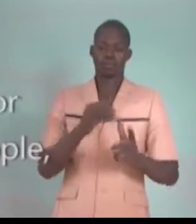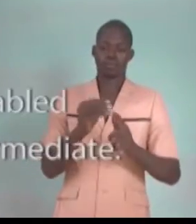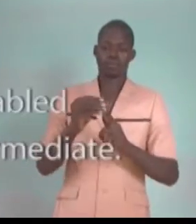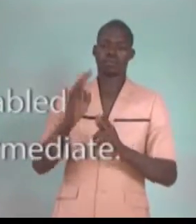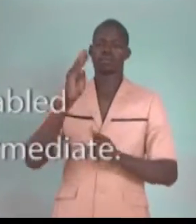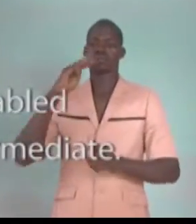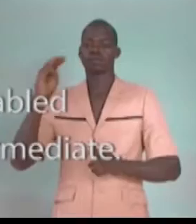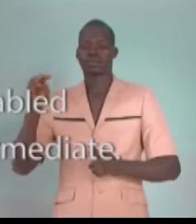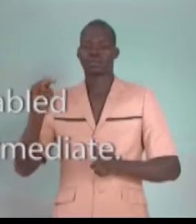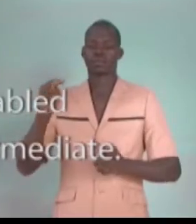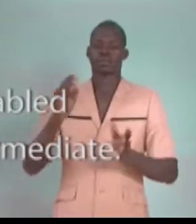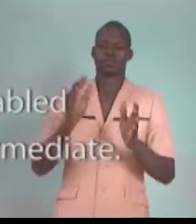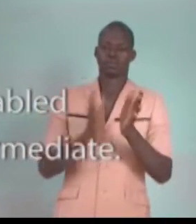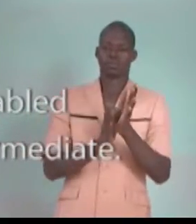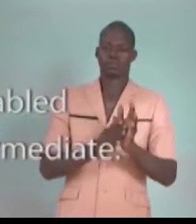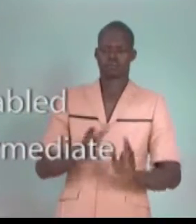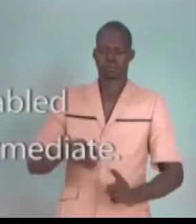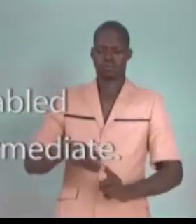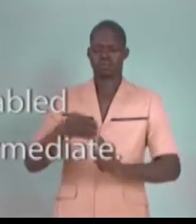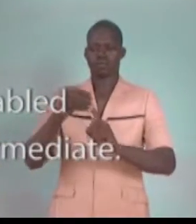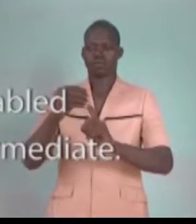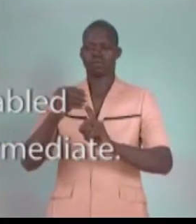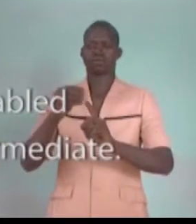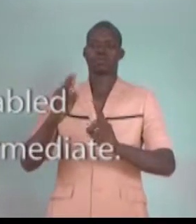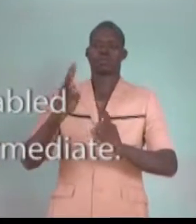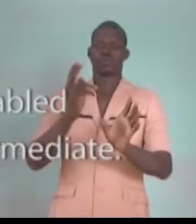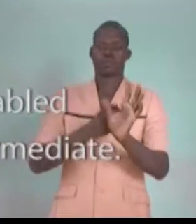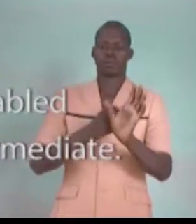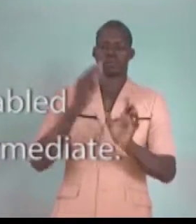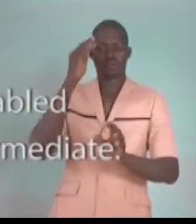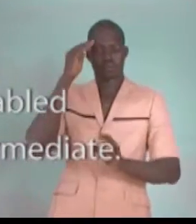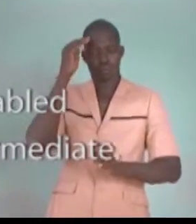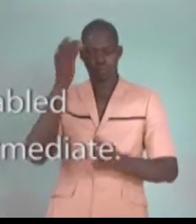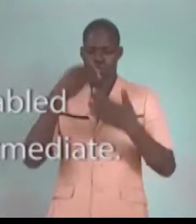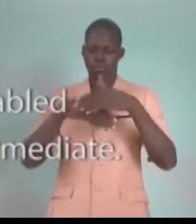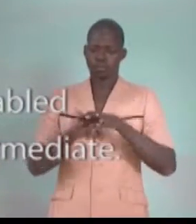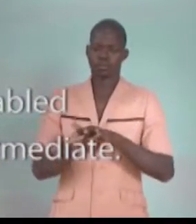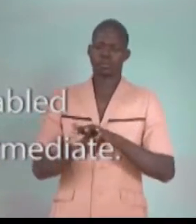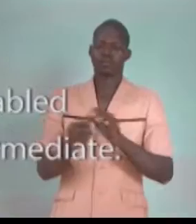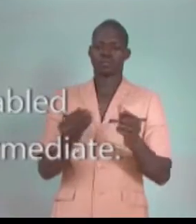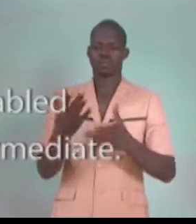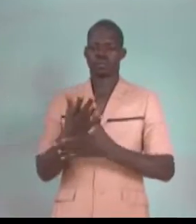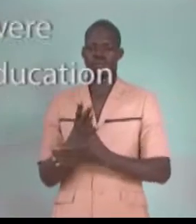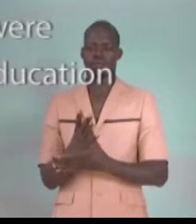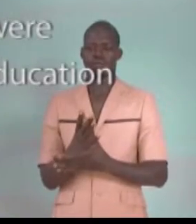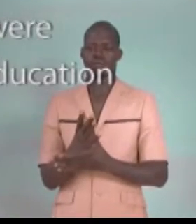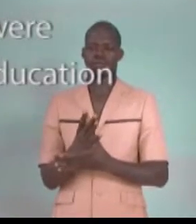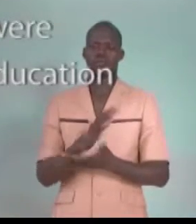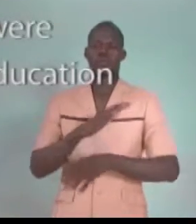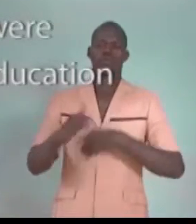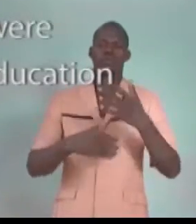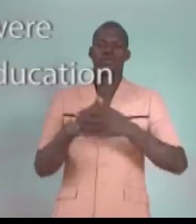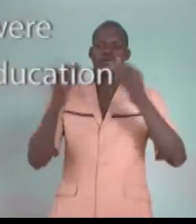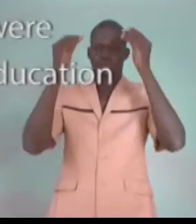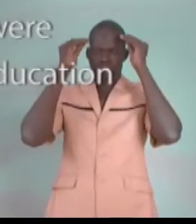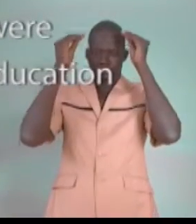malentendantes, des écoles spécialisées de personnes handicapées mentales, des écoles intégratrices et ou intermédiaires. Tous les